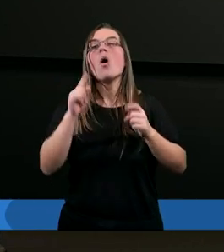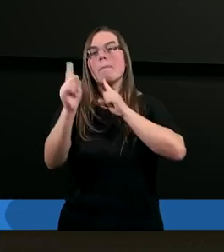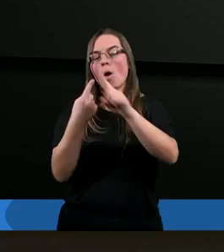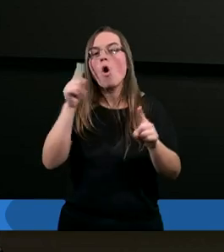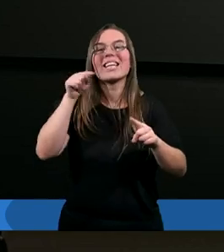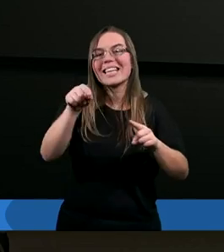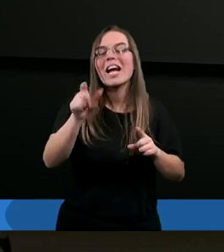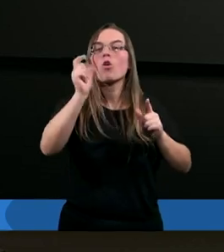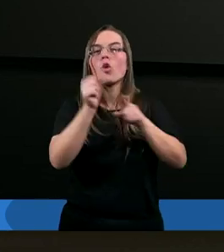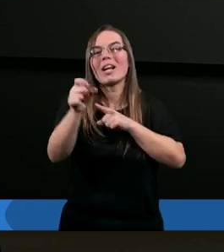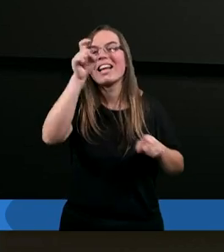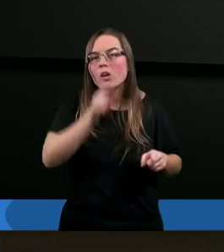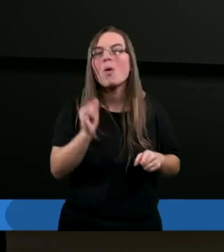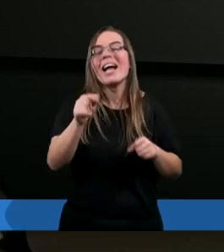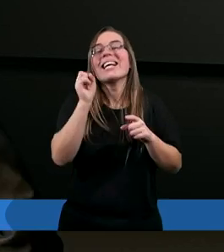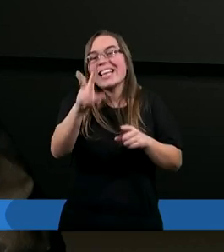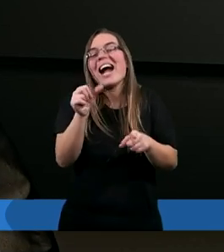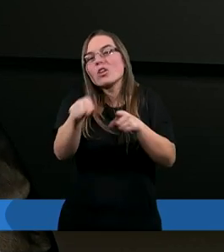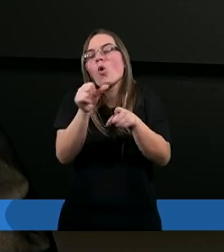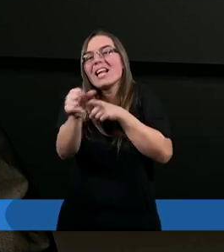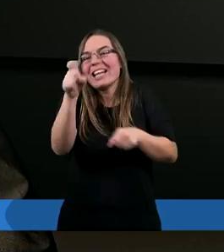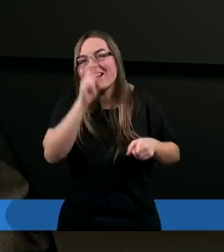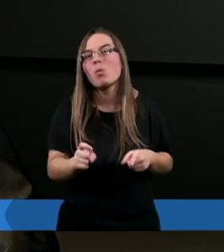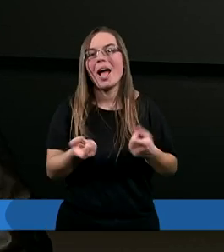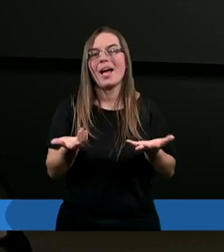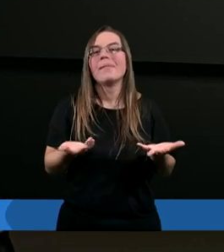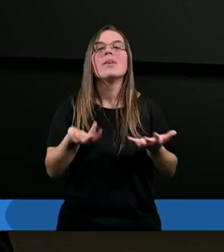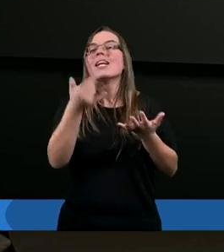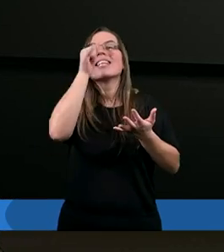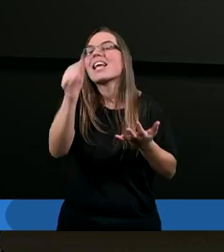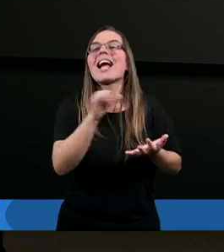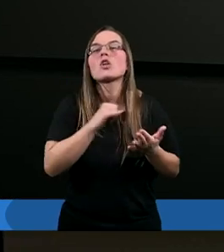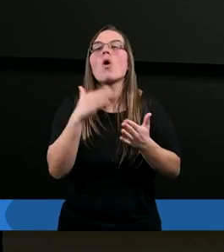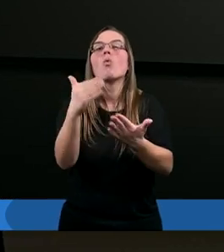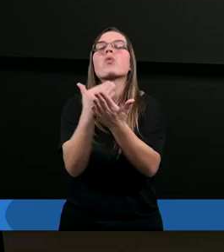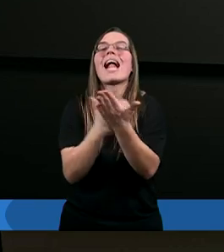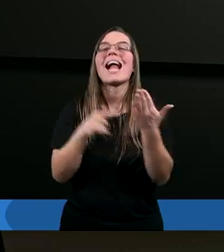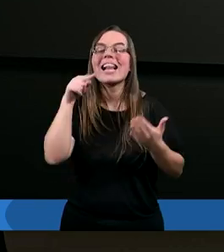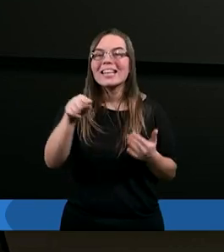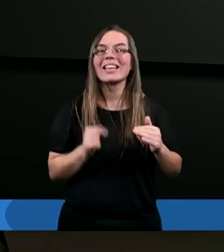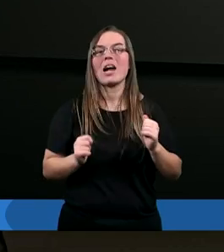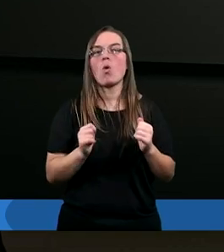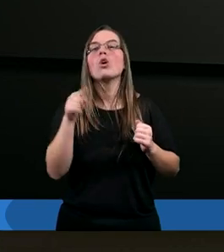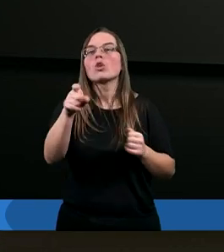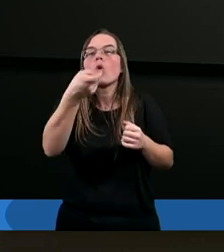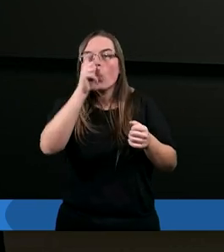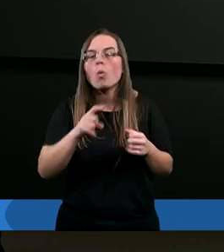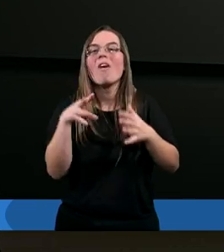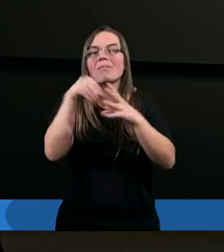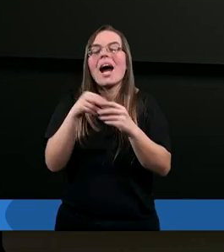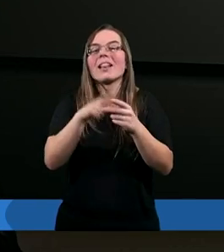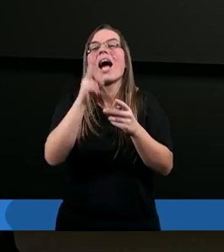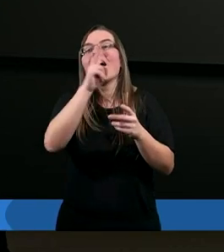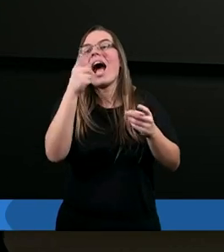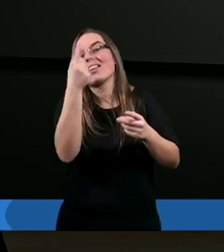pochodzi z tego co jest złe i prowadzi do tego co jest złe. I w sumie chociaż nie można uzasadnić dlaczego akurat zło spada na